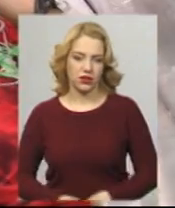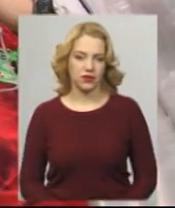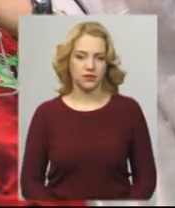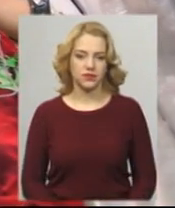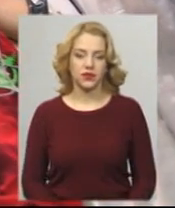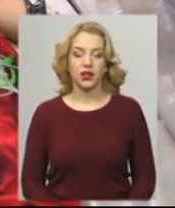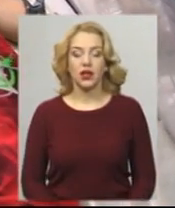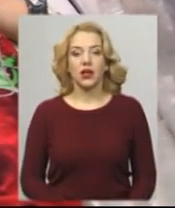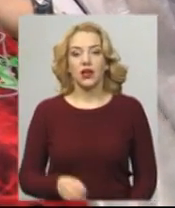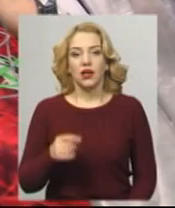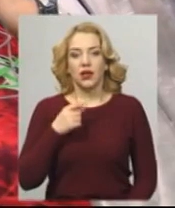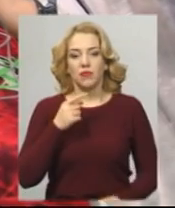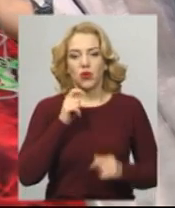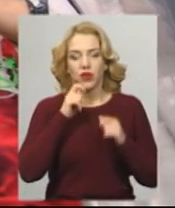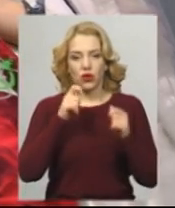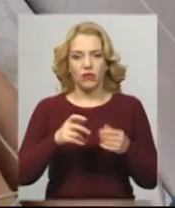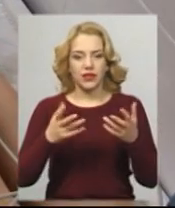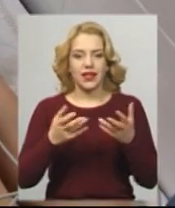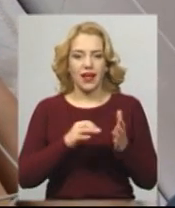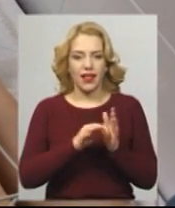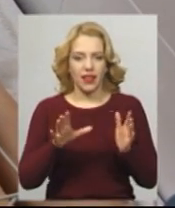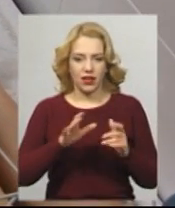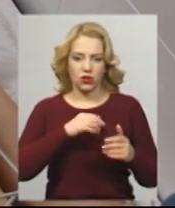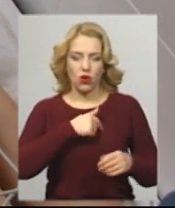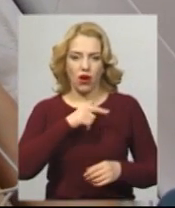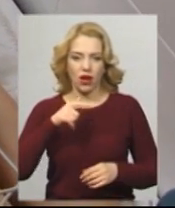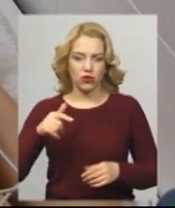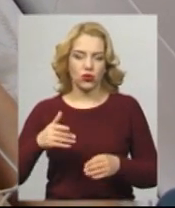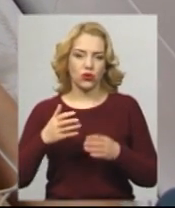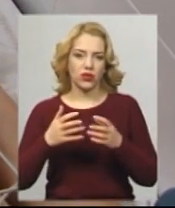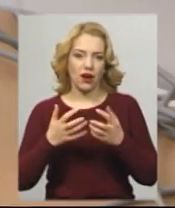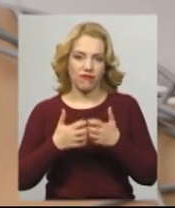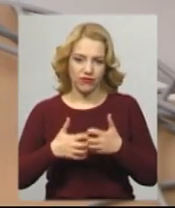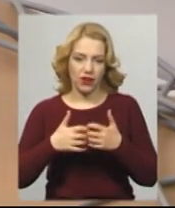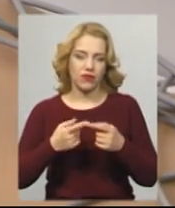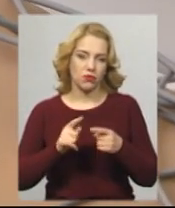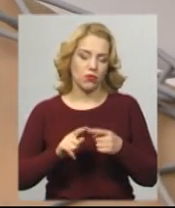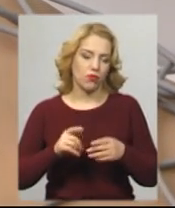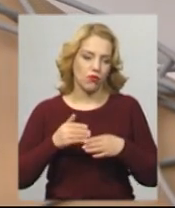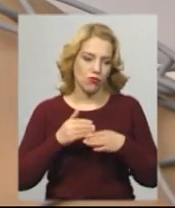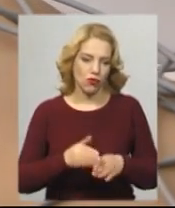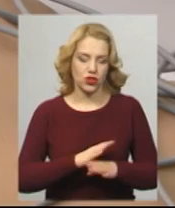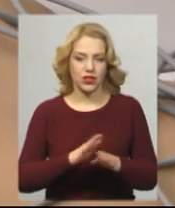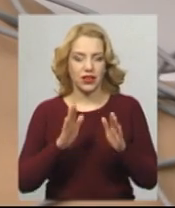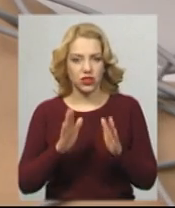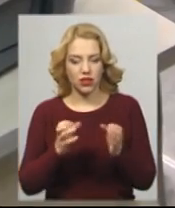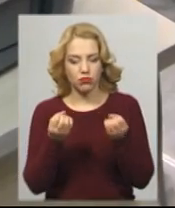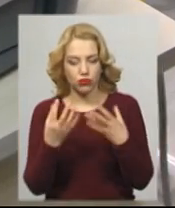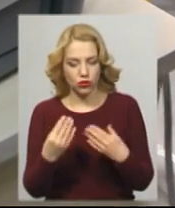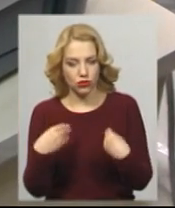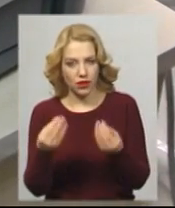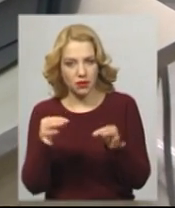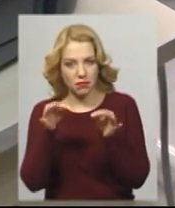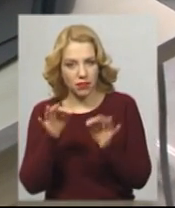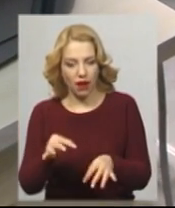Якимишина. Та додає, подарований електрокардіограф допоможе лікарям відділення не лише поставити правильний діагноз пацієнтам,